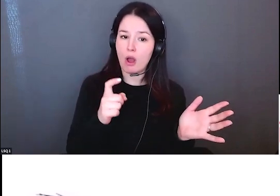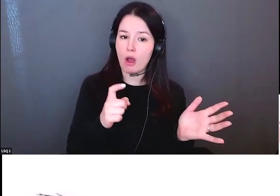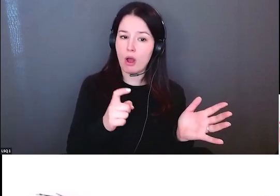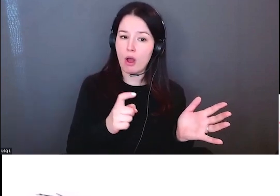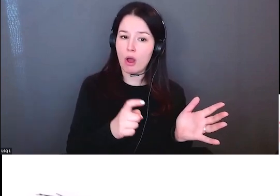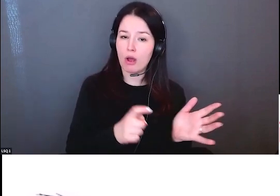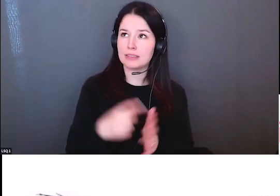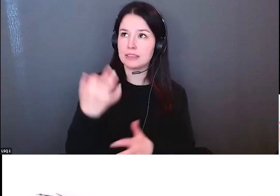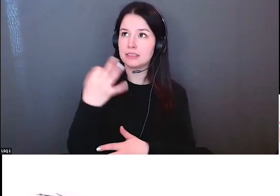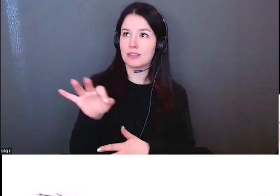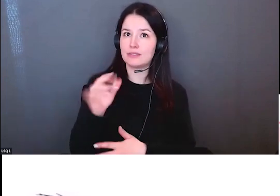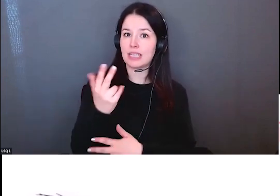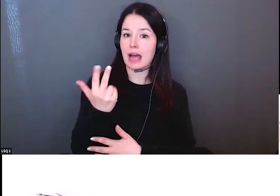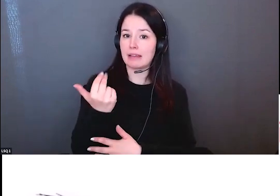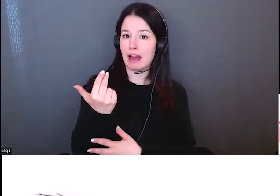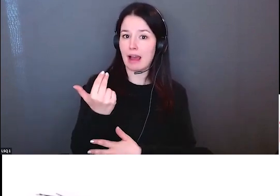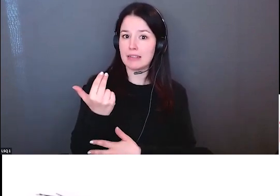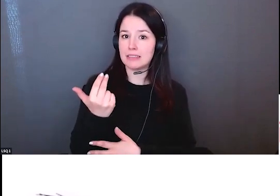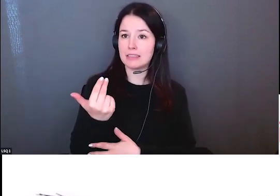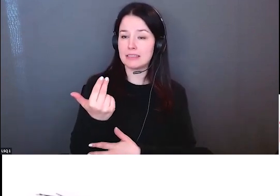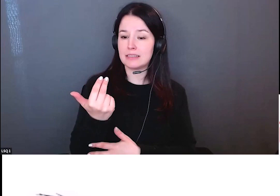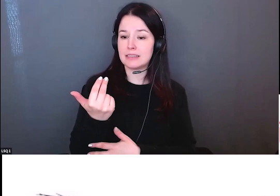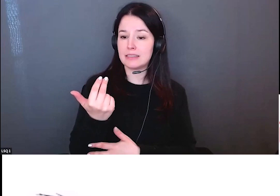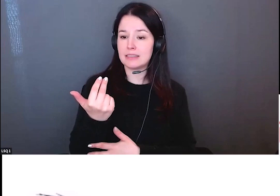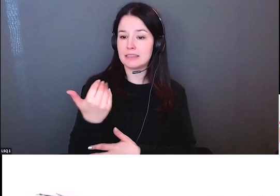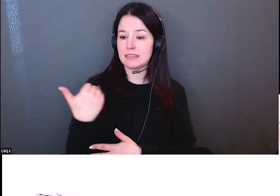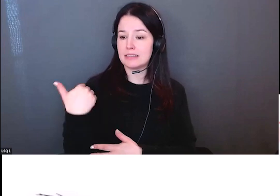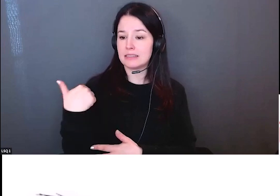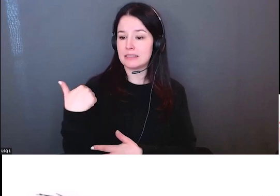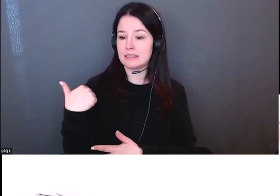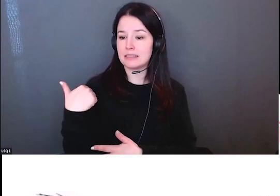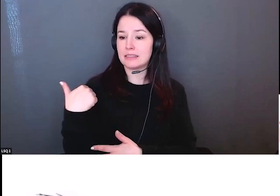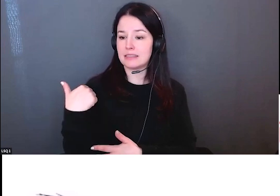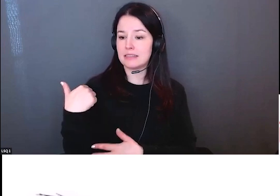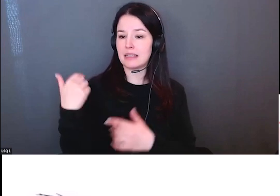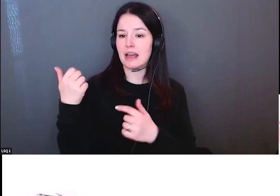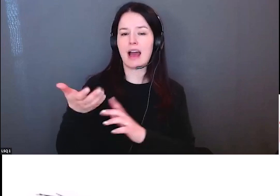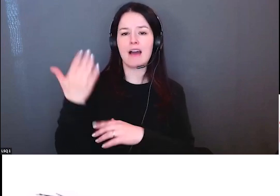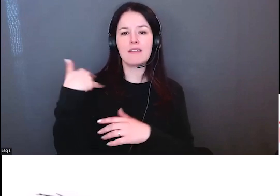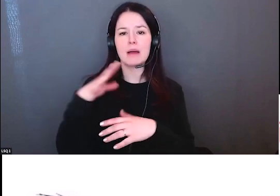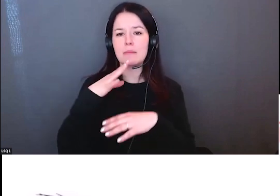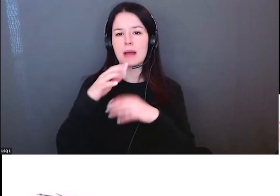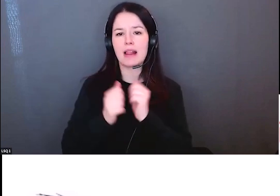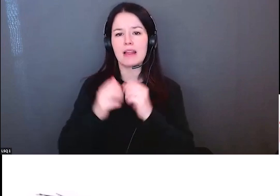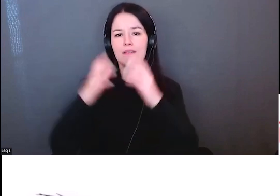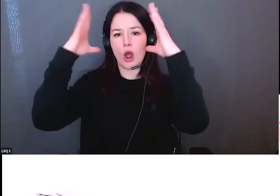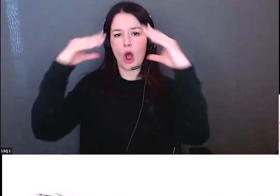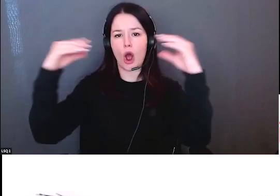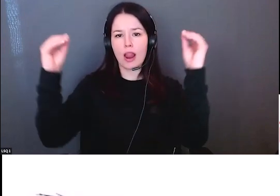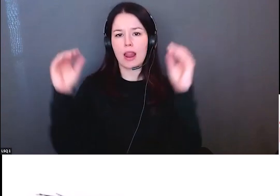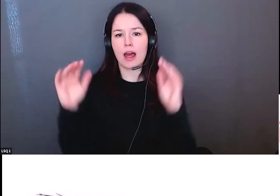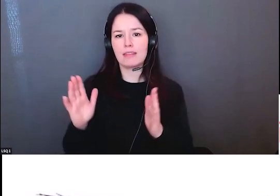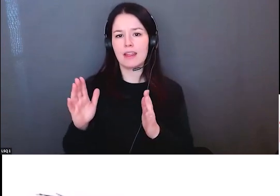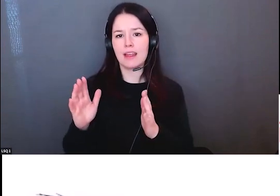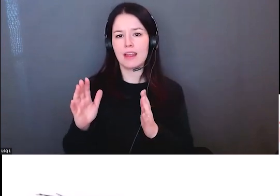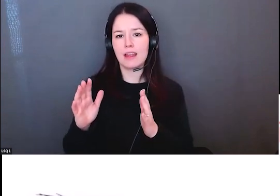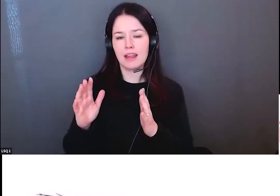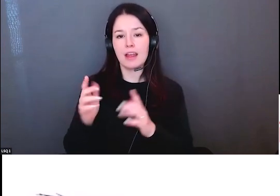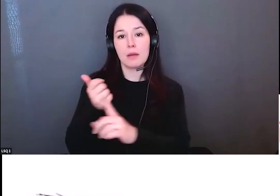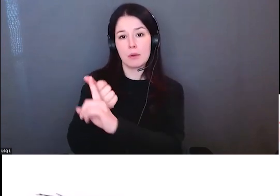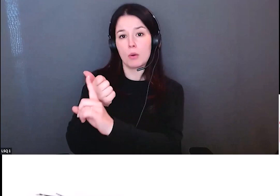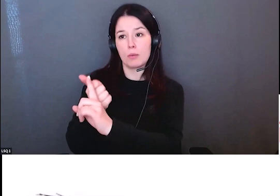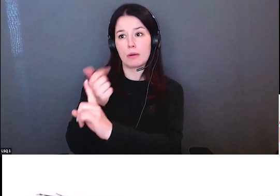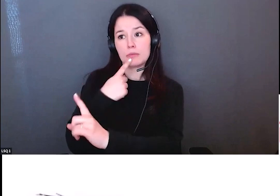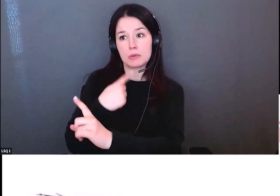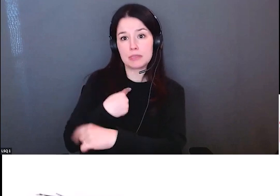eh bien le système aujourd'hui la seule manière à travers laquelle on